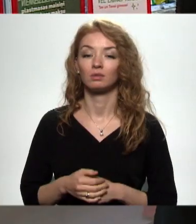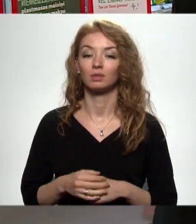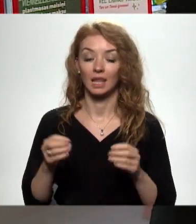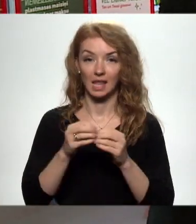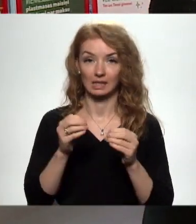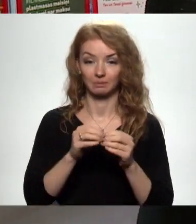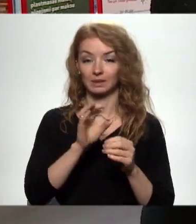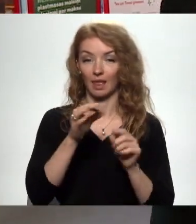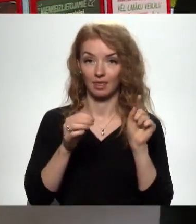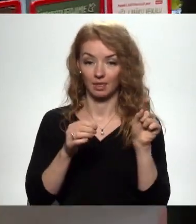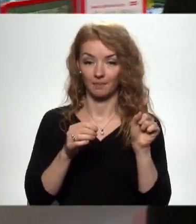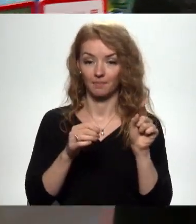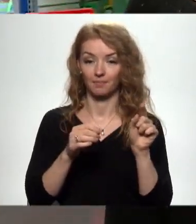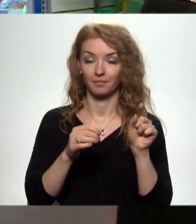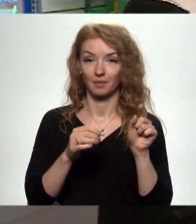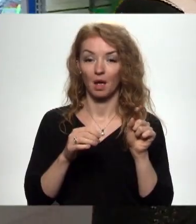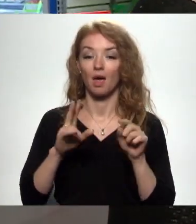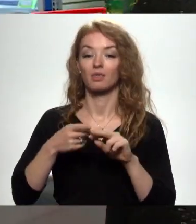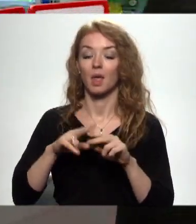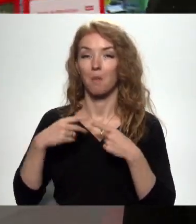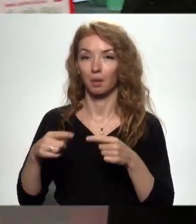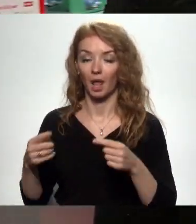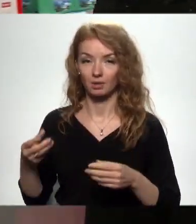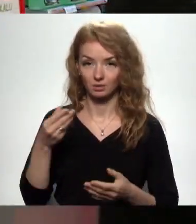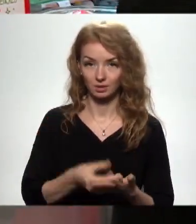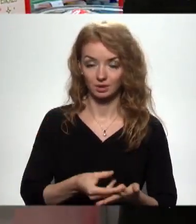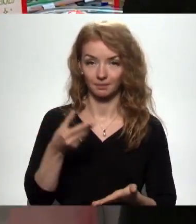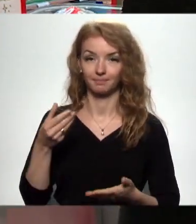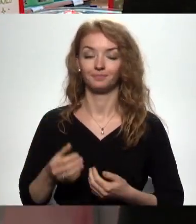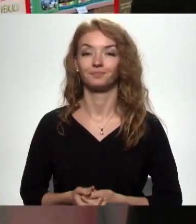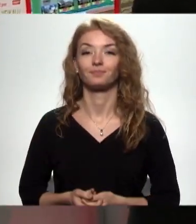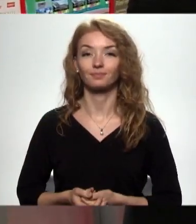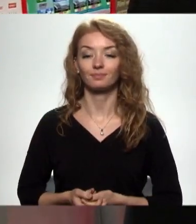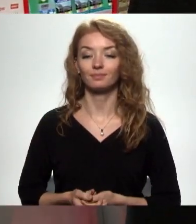nesmigcenti ir. Tagad ko darām? Preci.